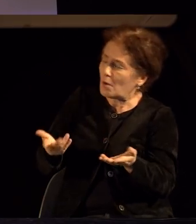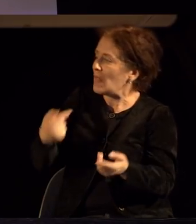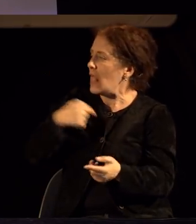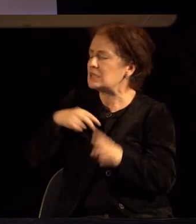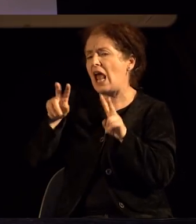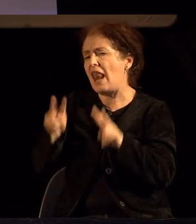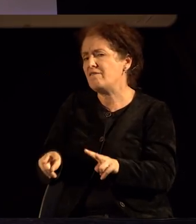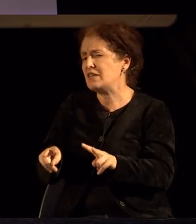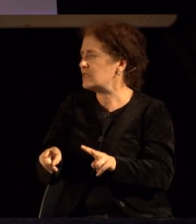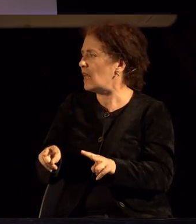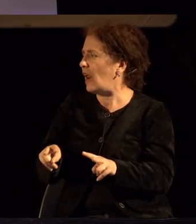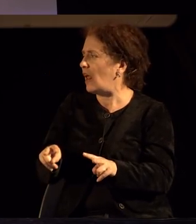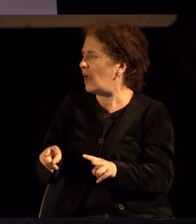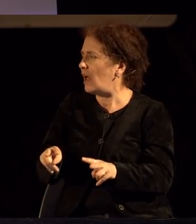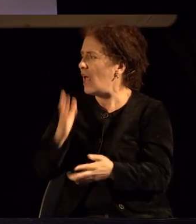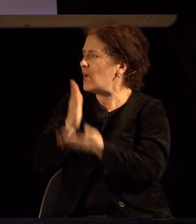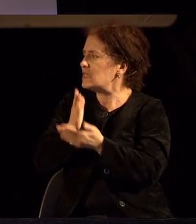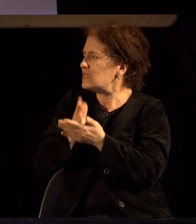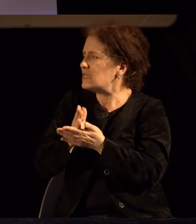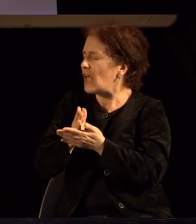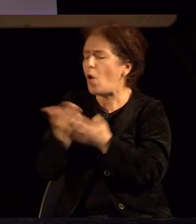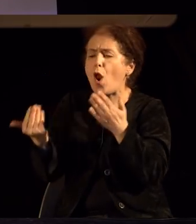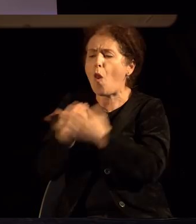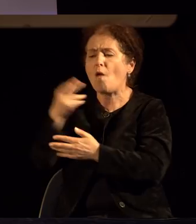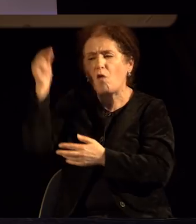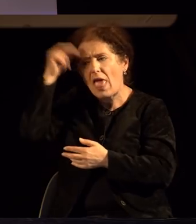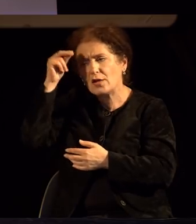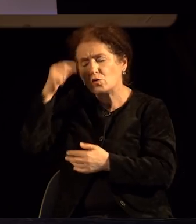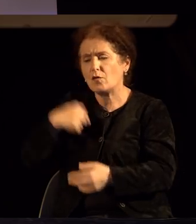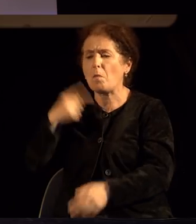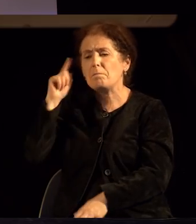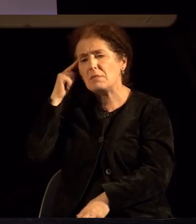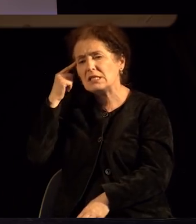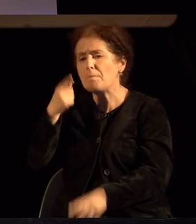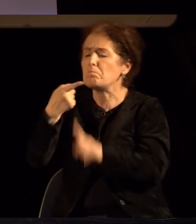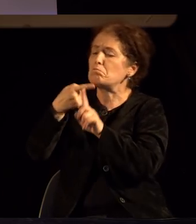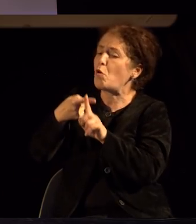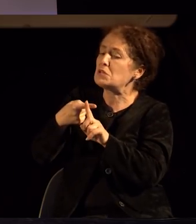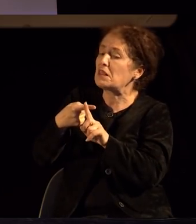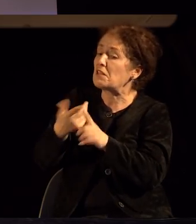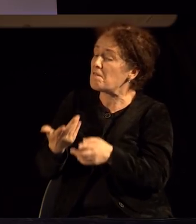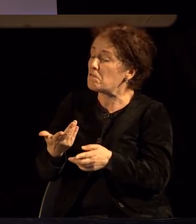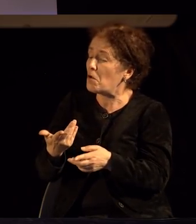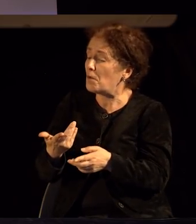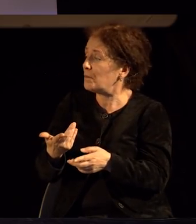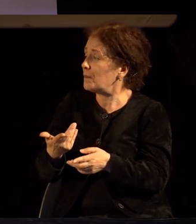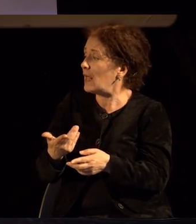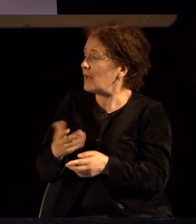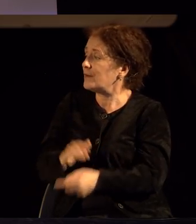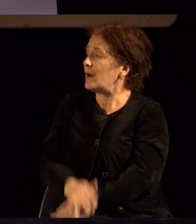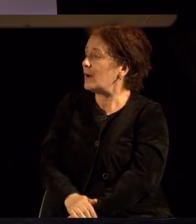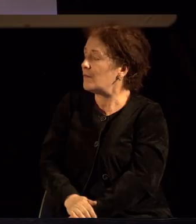јас, навистина, секоја такво ново искусство, го сметам за нешто позитивно, за нешто што ме